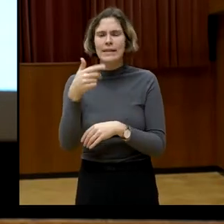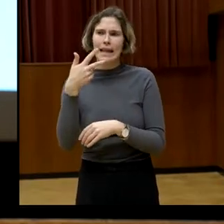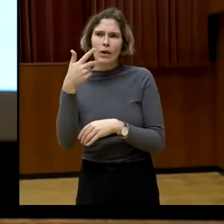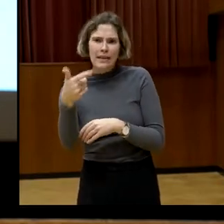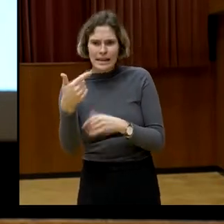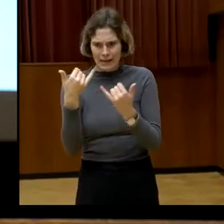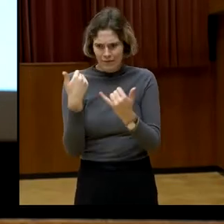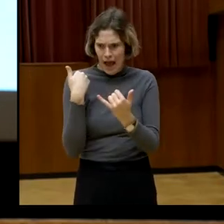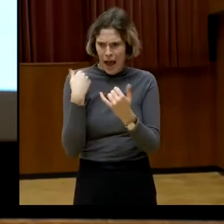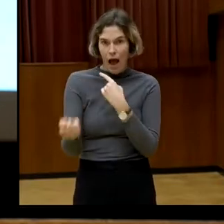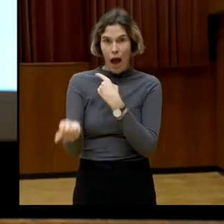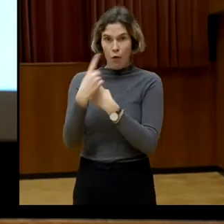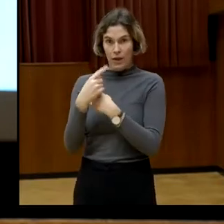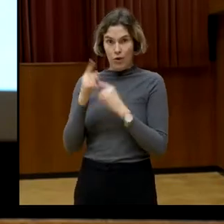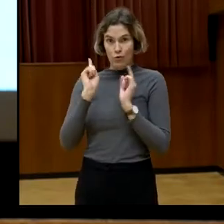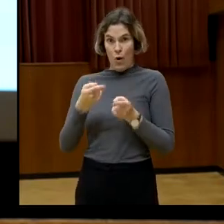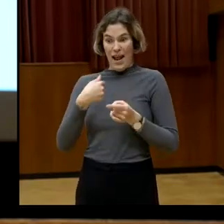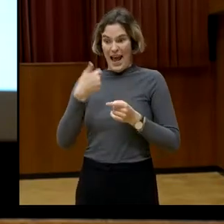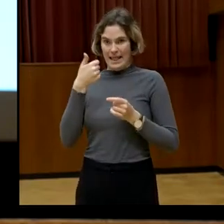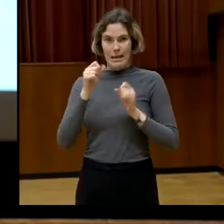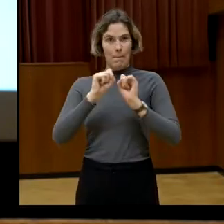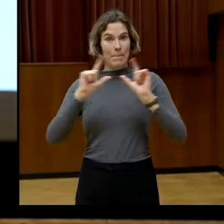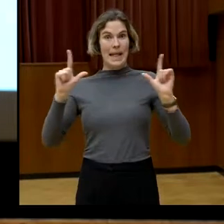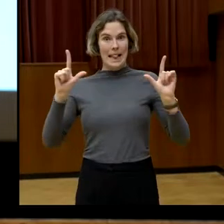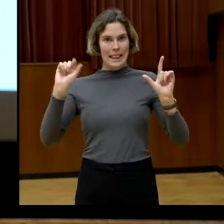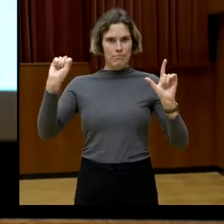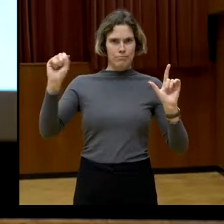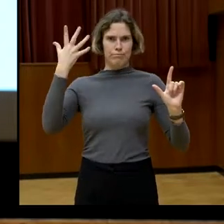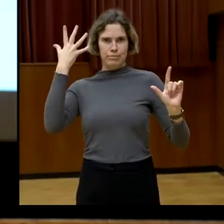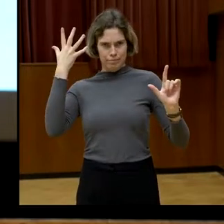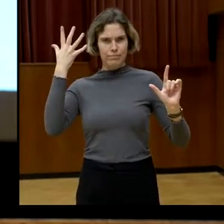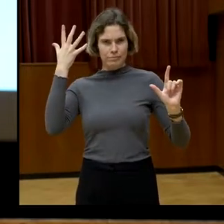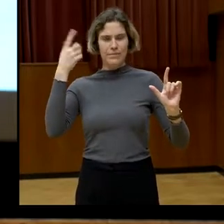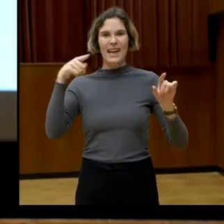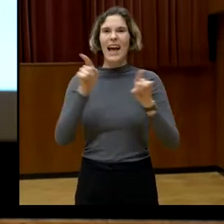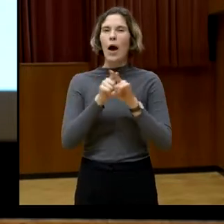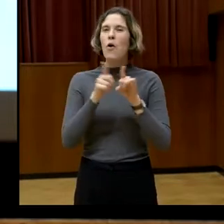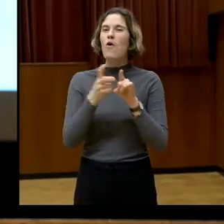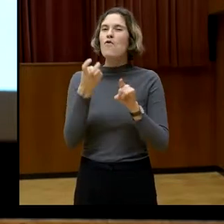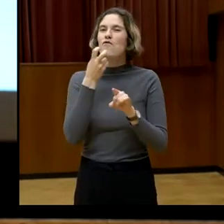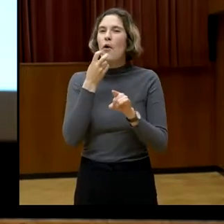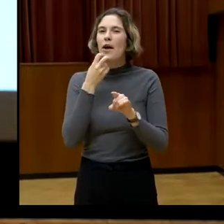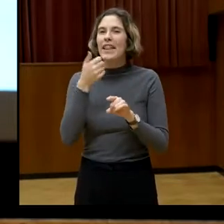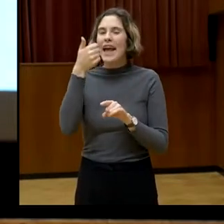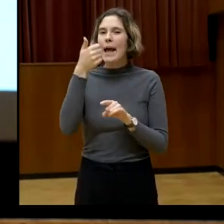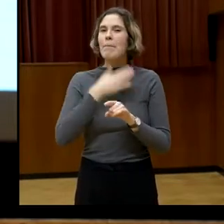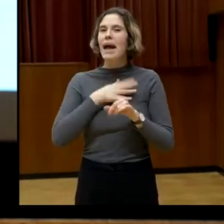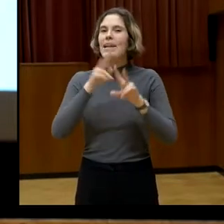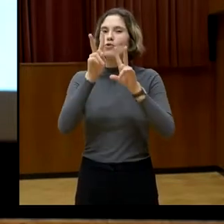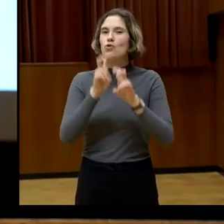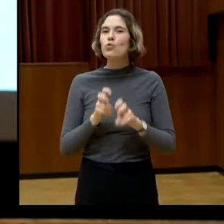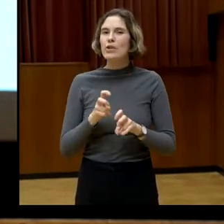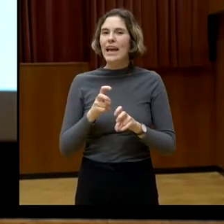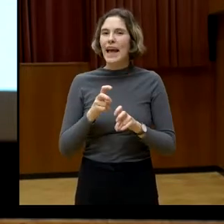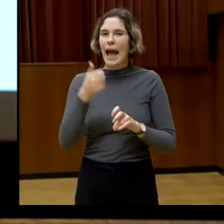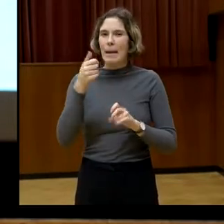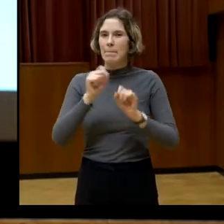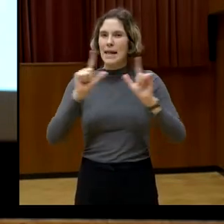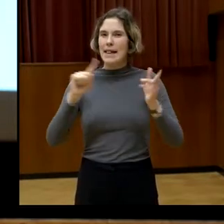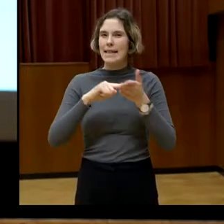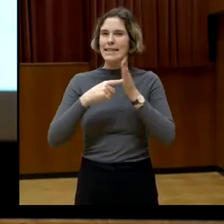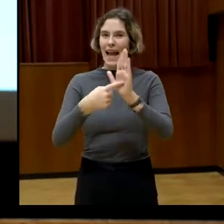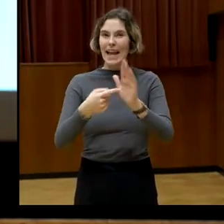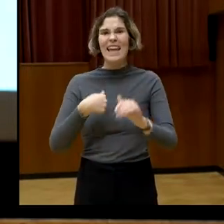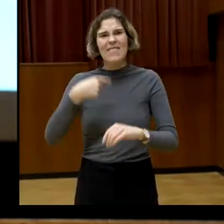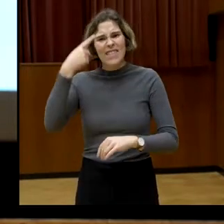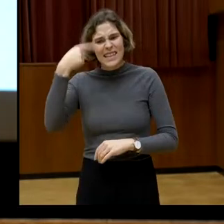suchen. Ein Teil davon ist ein Ausschnitt der Studie, einfach auch um hervorzuheben, dass natürlich nicht ich alleine war, ich die Studie durchgeführt habe, sondern mit ganz